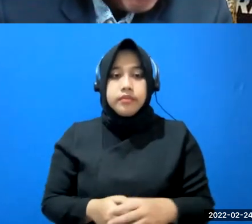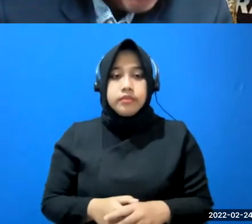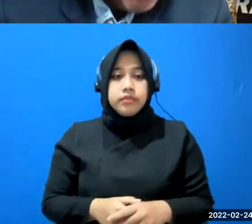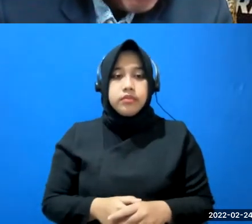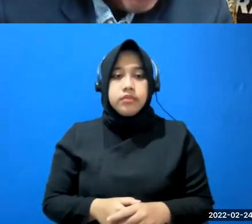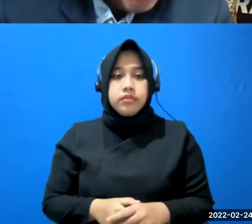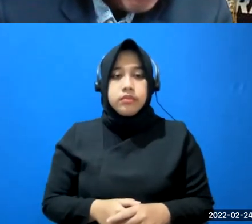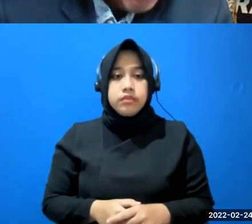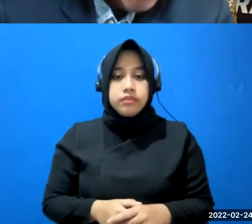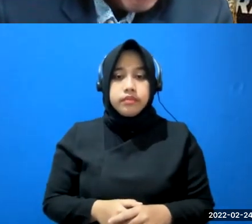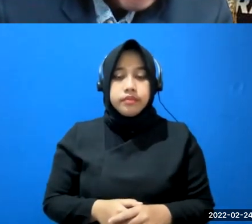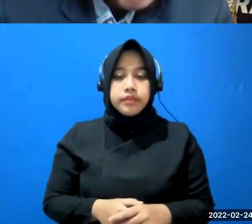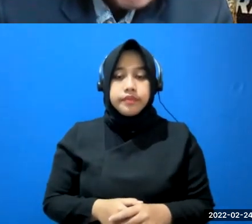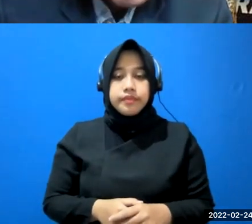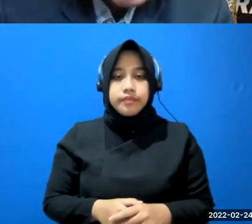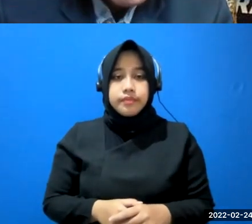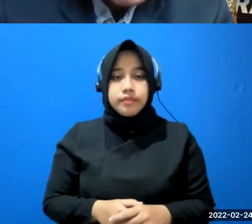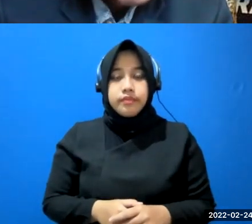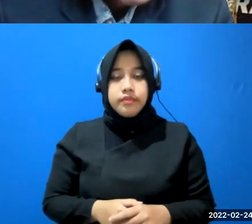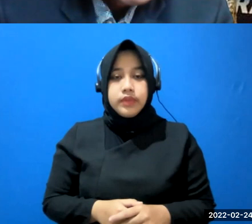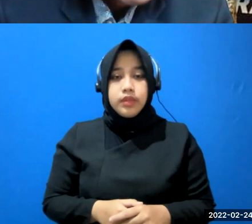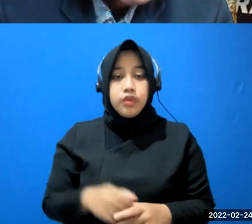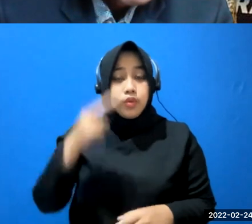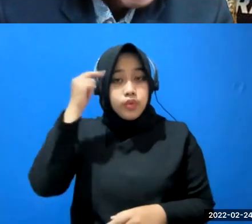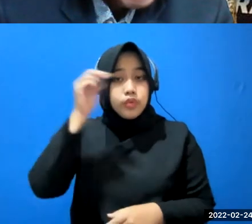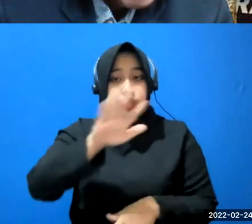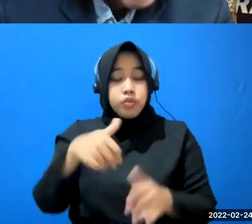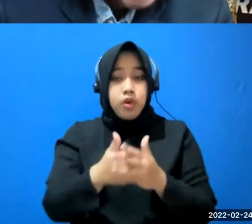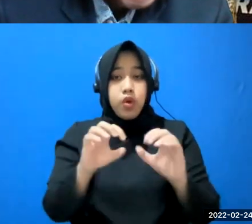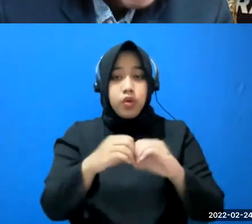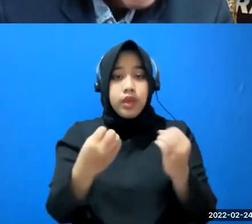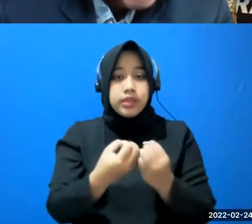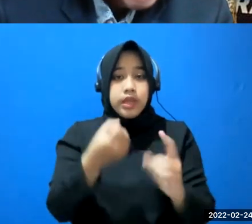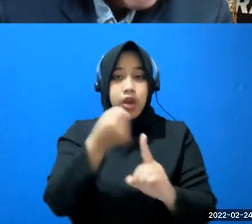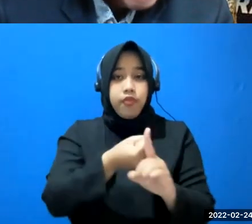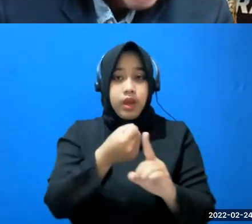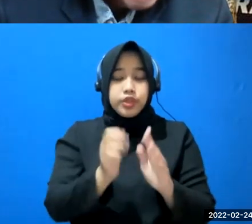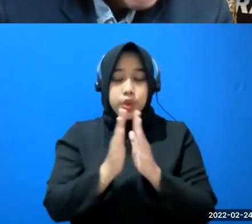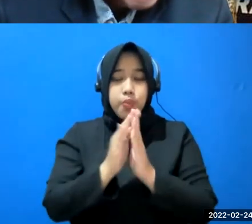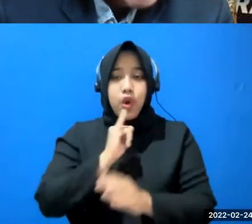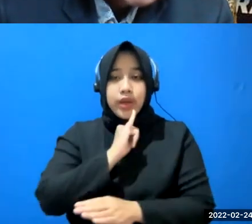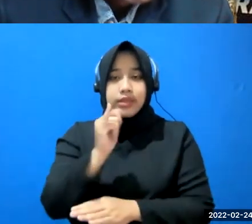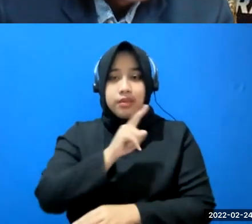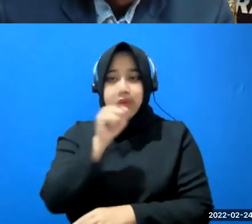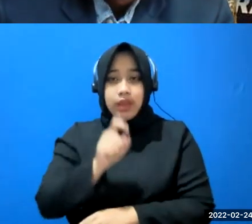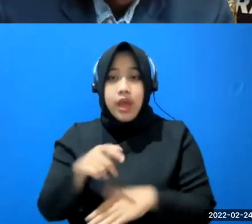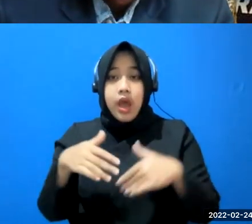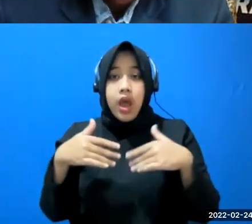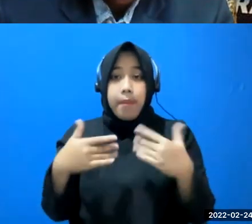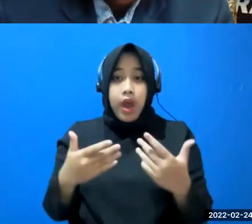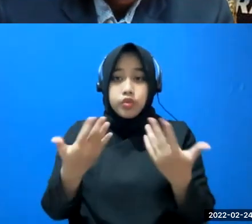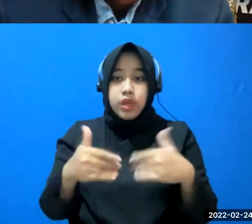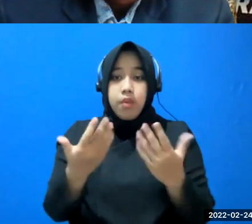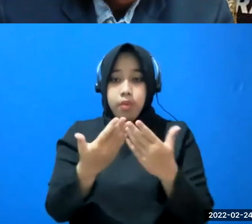anonymous attendee untuk semua organisasi advokat mau izin bertanya apakah telah membuka atau